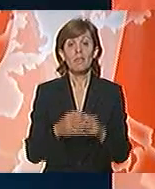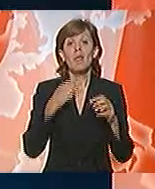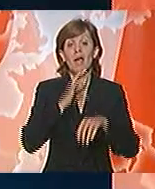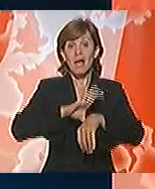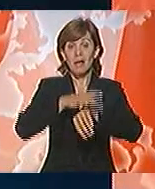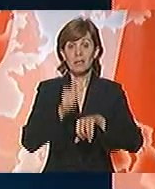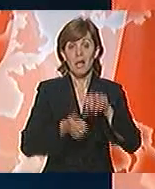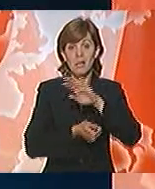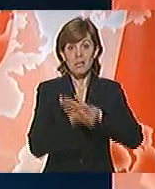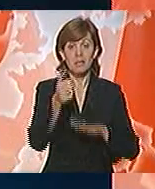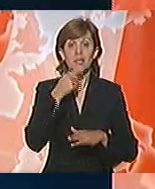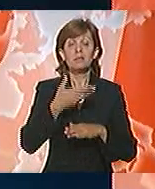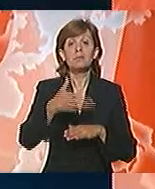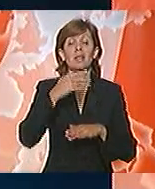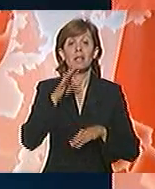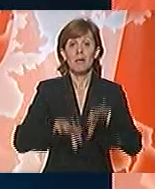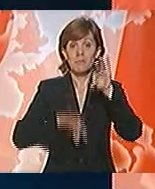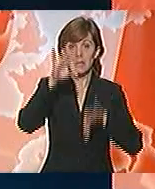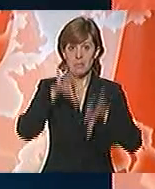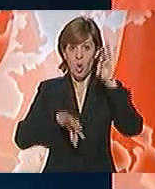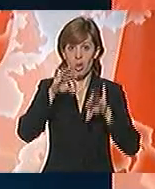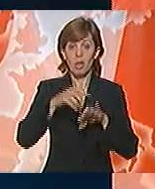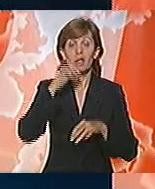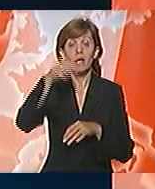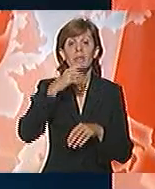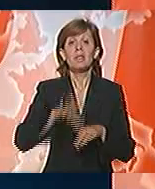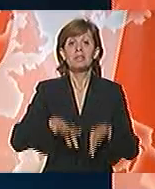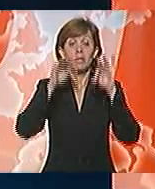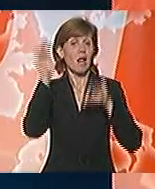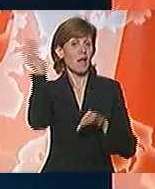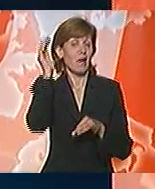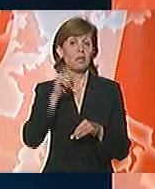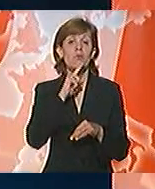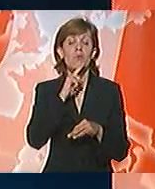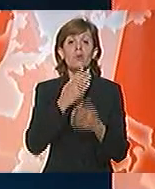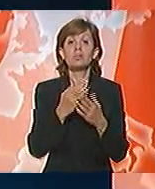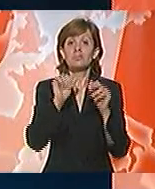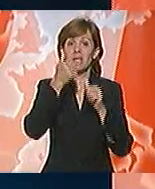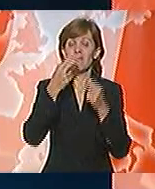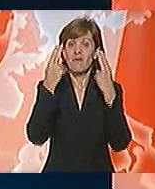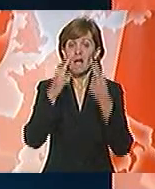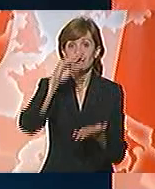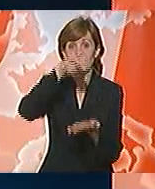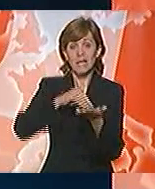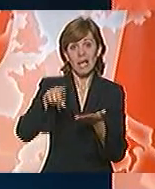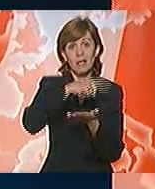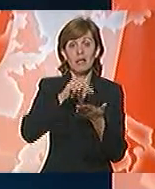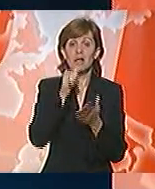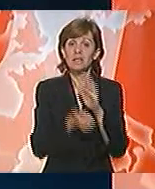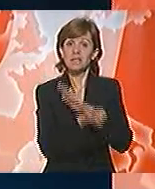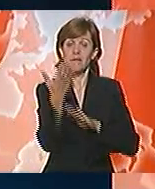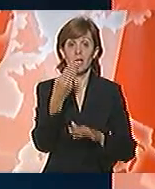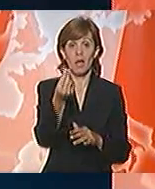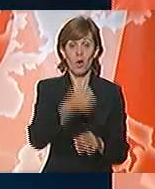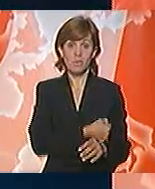danas izlaze na vanredne parlamentarne izbore da bi izavrili vladu kojoj će primarni zadatak biti da izvede zemlju iz ekonomske